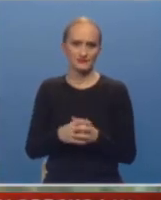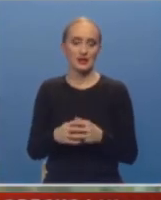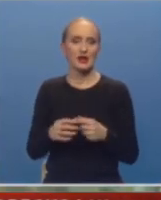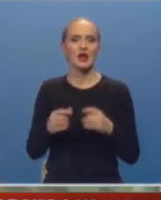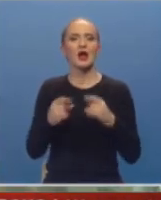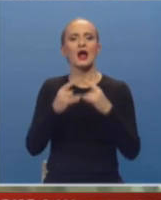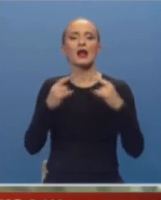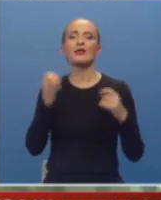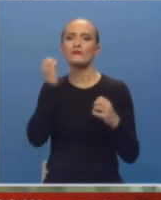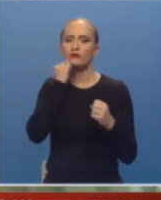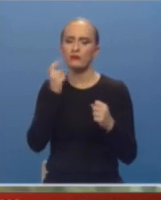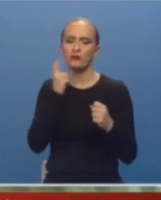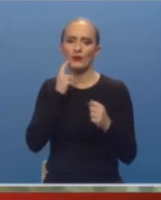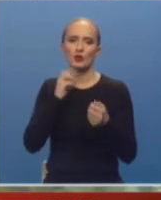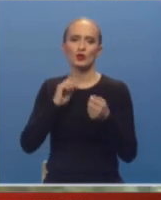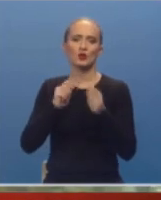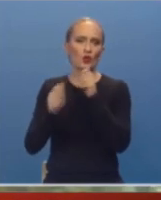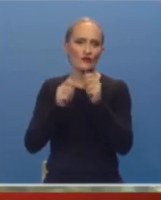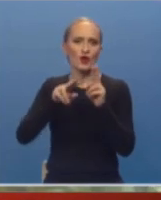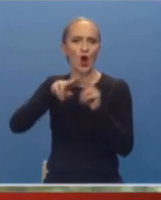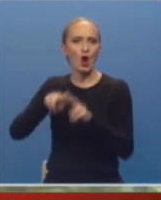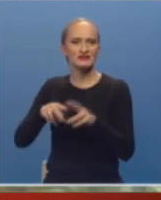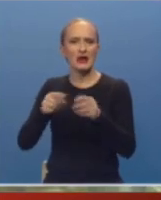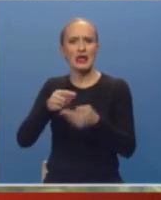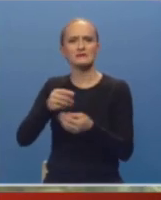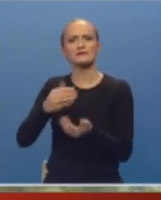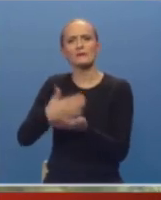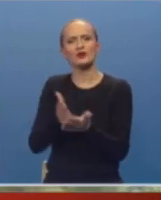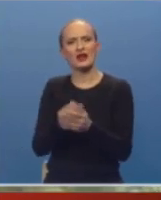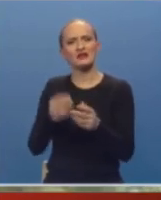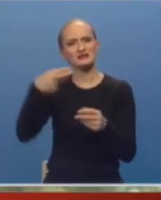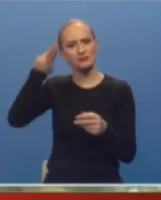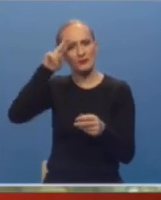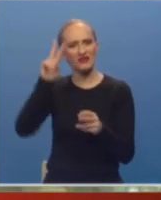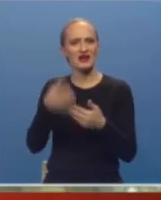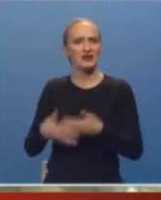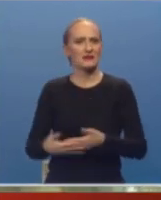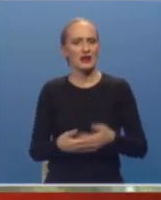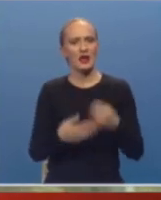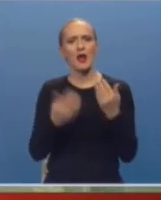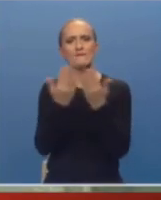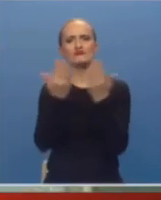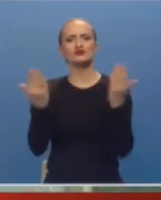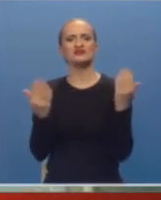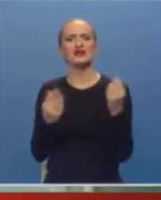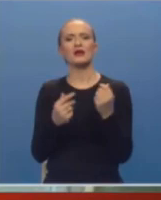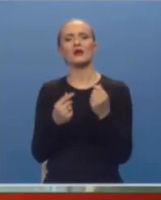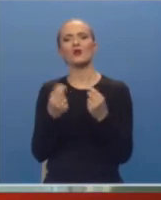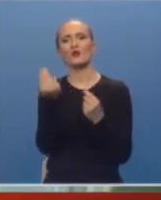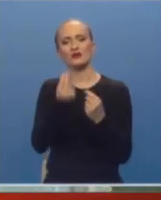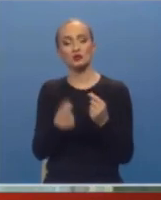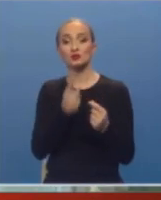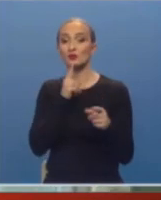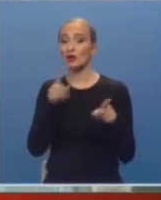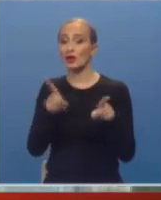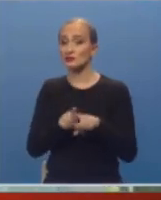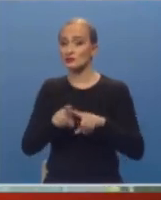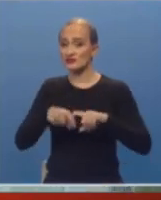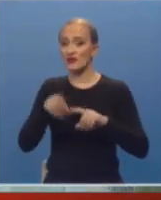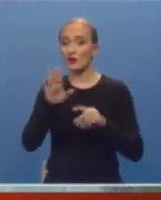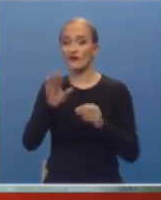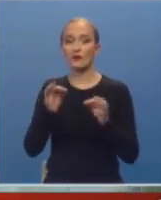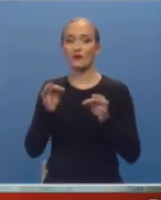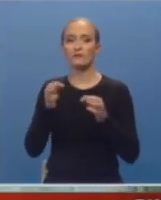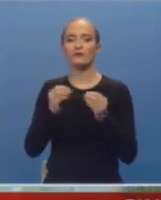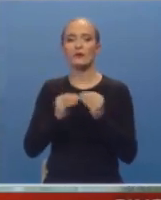Grad će pokušati dogovoriti za preostale parcele spomenih 12 beba i Muzej savremene umjetnosti, koji su također predmet ovog